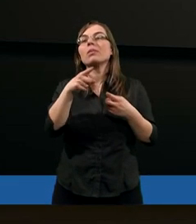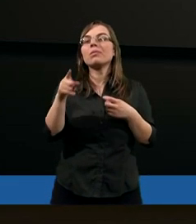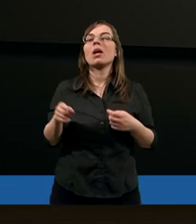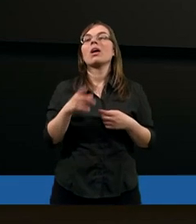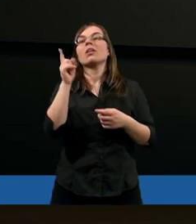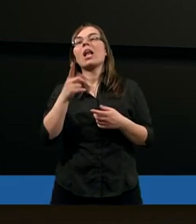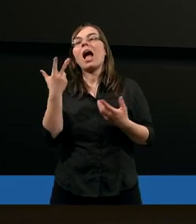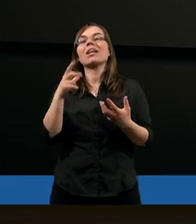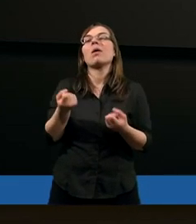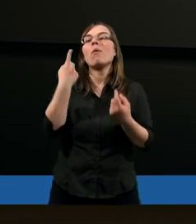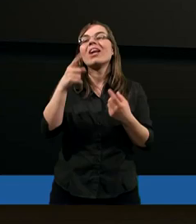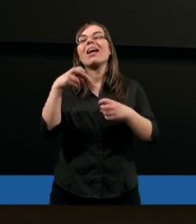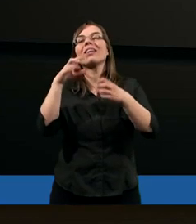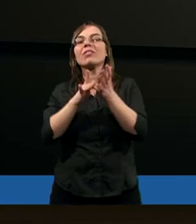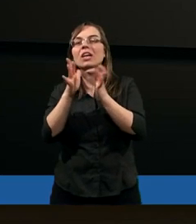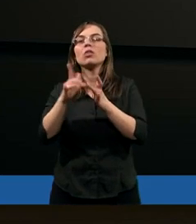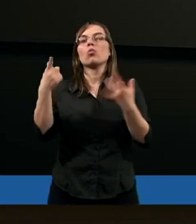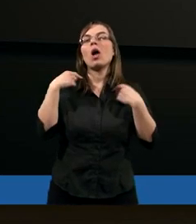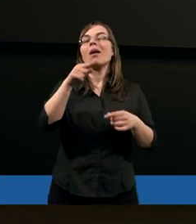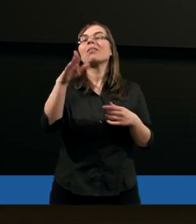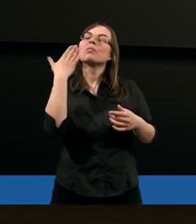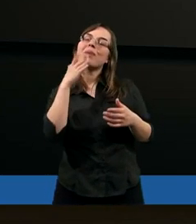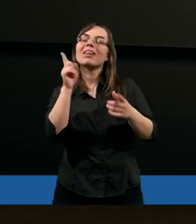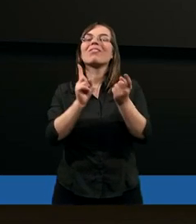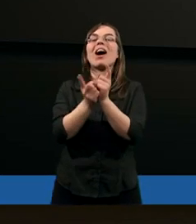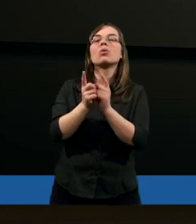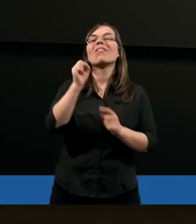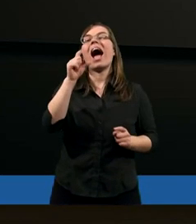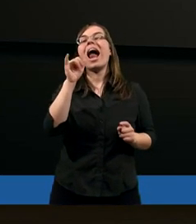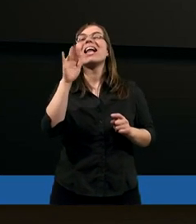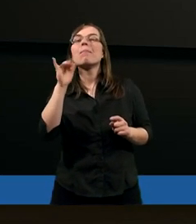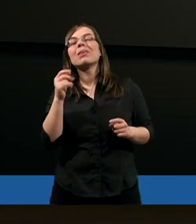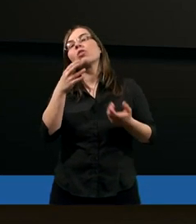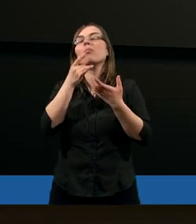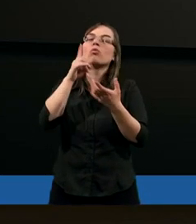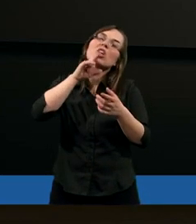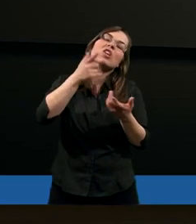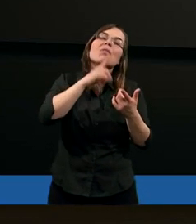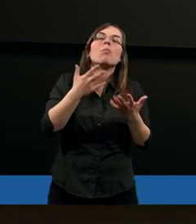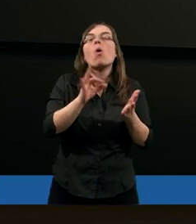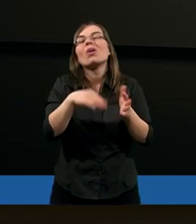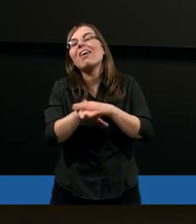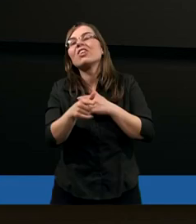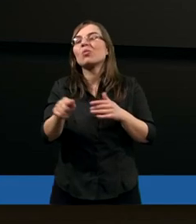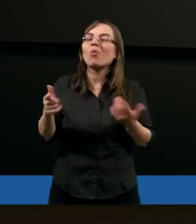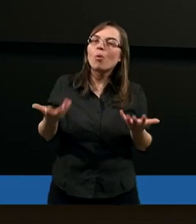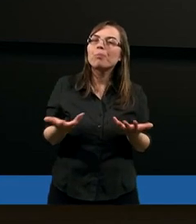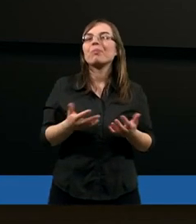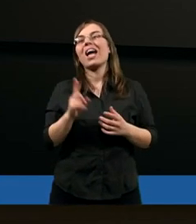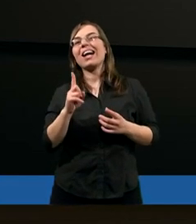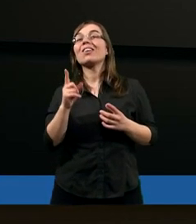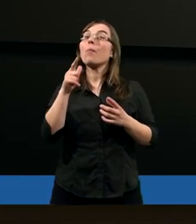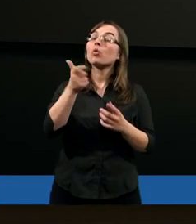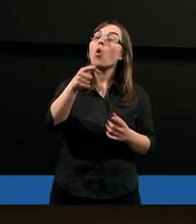brzmi nie patrz na mnie, patrz na Chrystusa, ale to jest takie bardzo fałszywe alibi. Bo jednak to, co